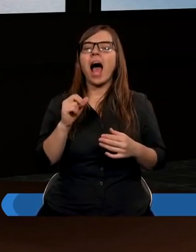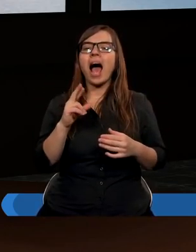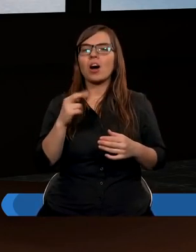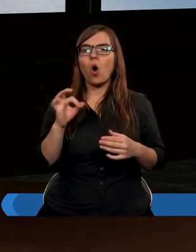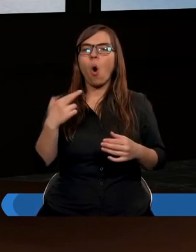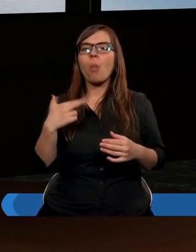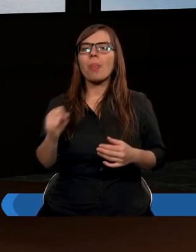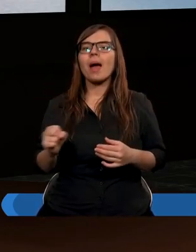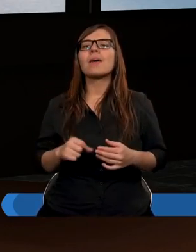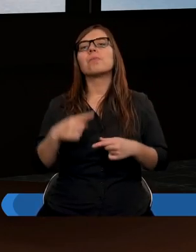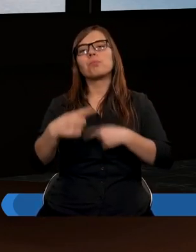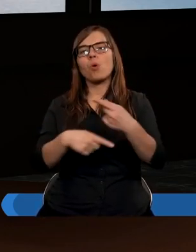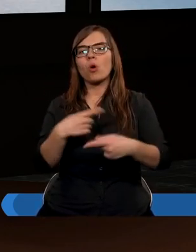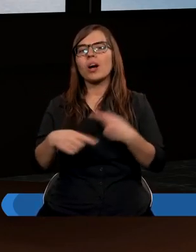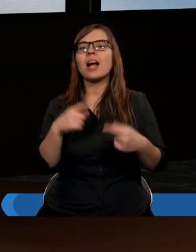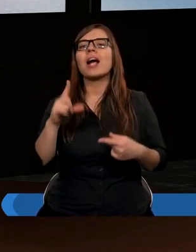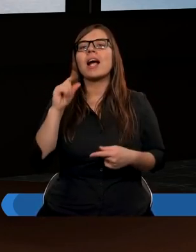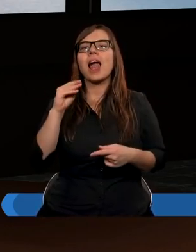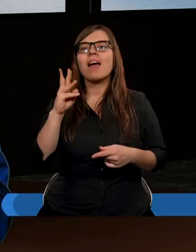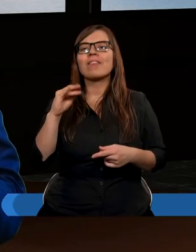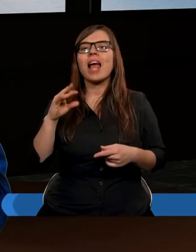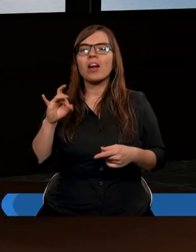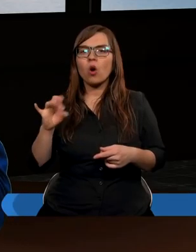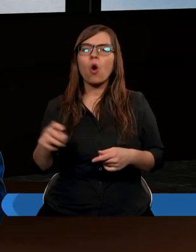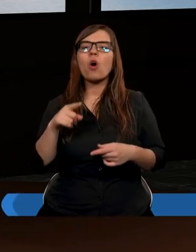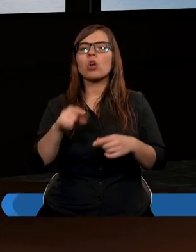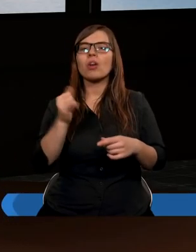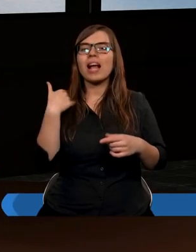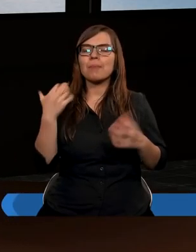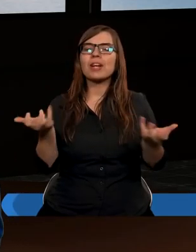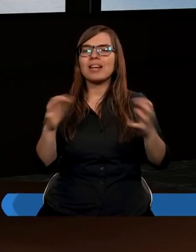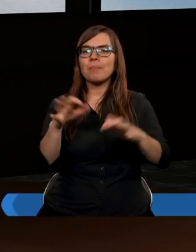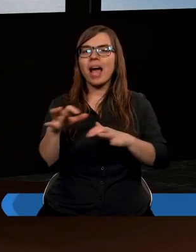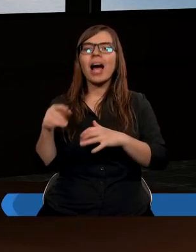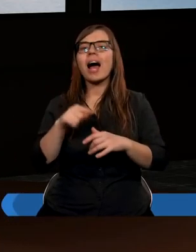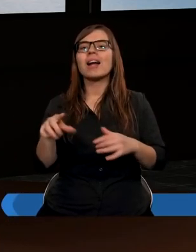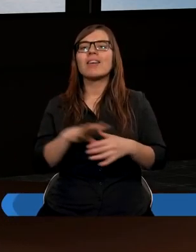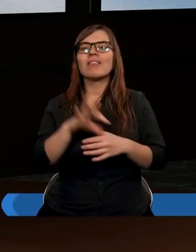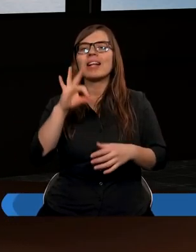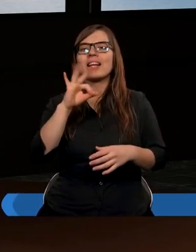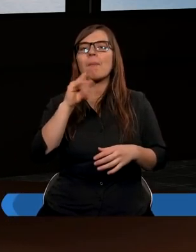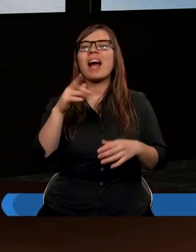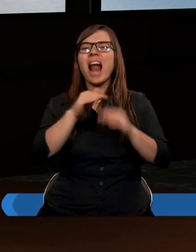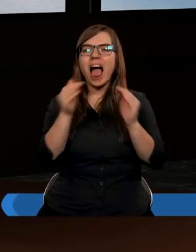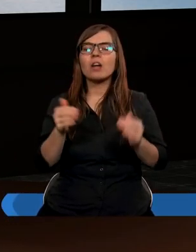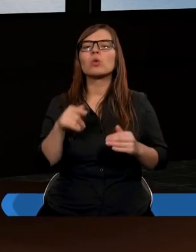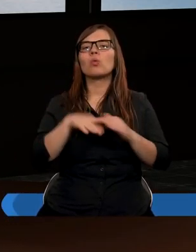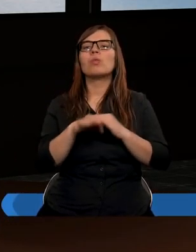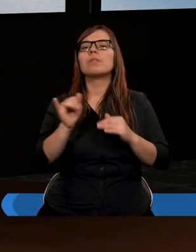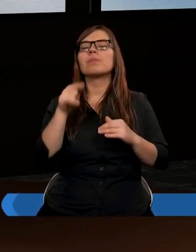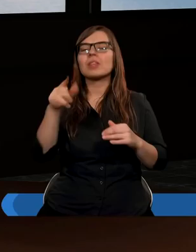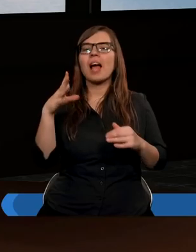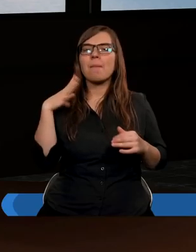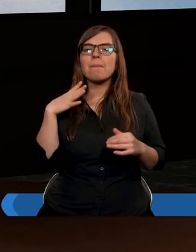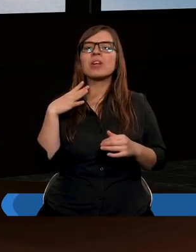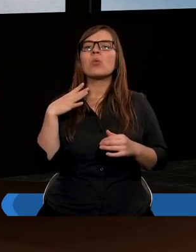potem z pokolenia Lewiego i to oni jakby zbierali w szpichlerzu, do świątyni była przynoszona i była